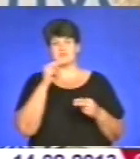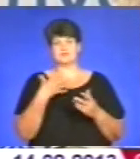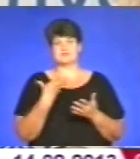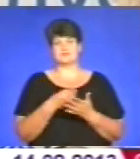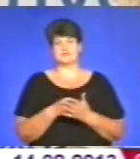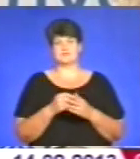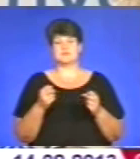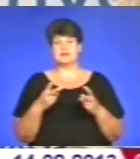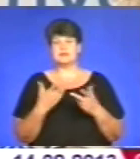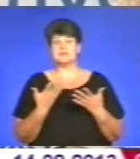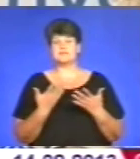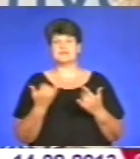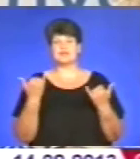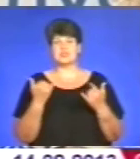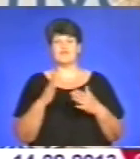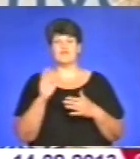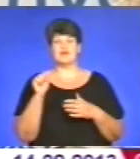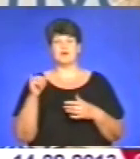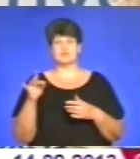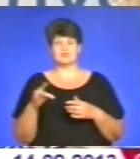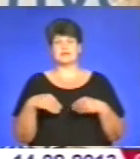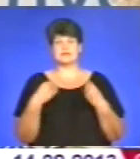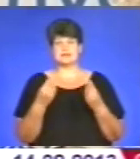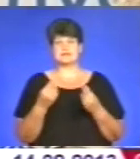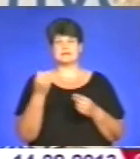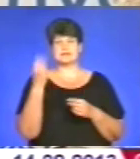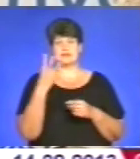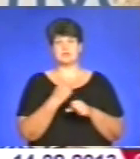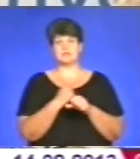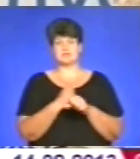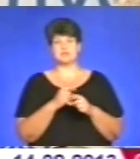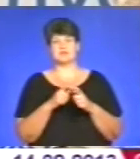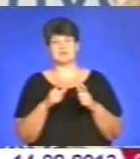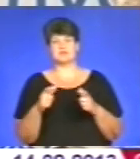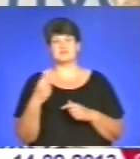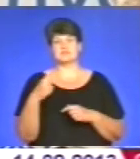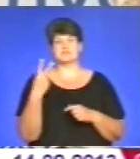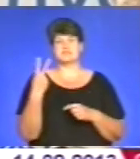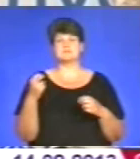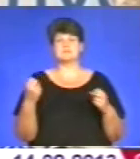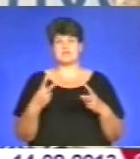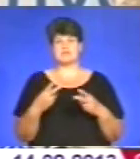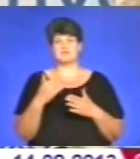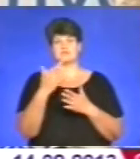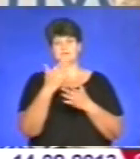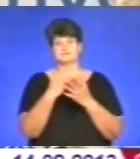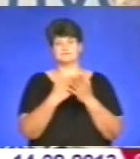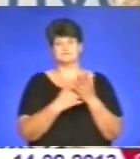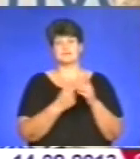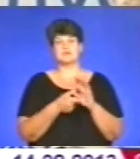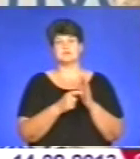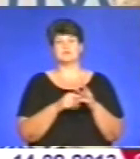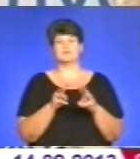фах. Нині ваучер видається за 13 робітничими професіями і 22 спеціальностями, які визначені переліком Кабінету